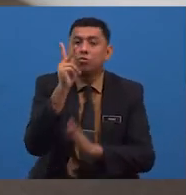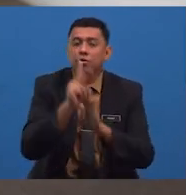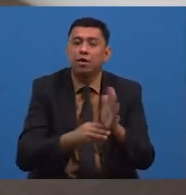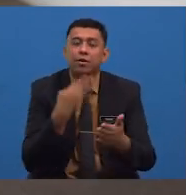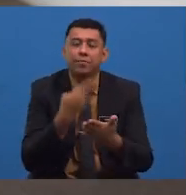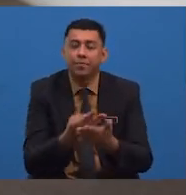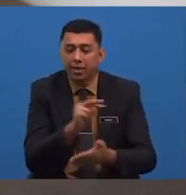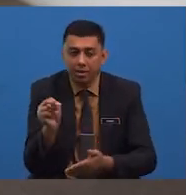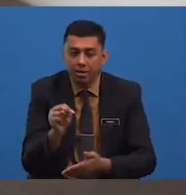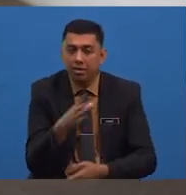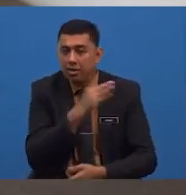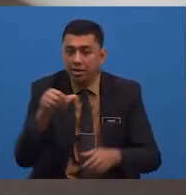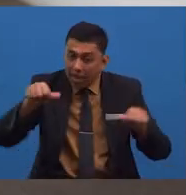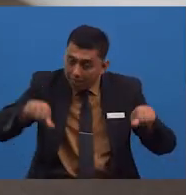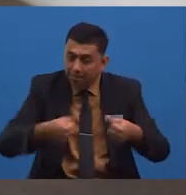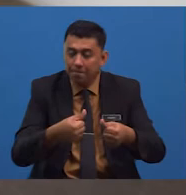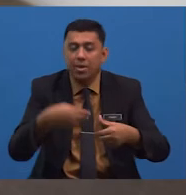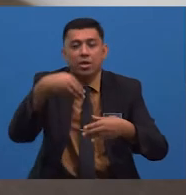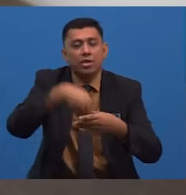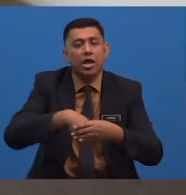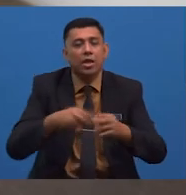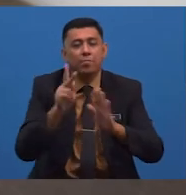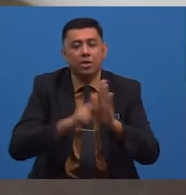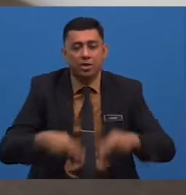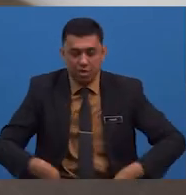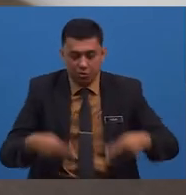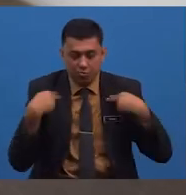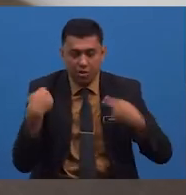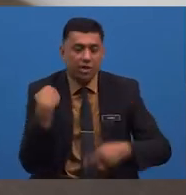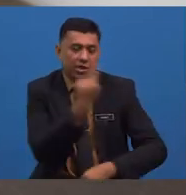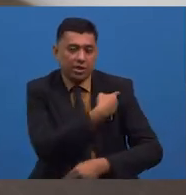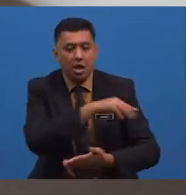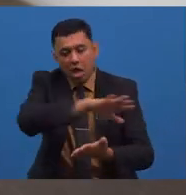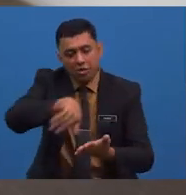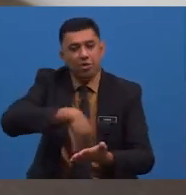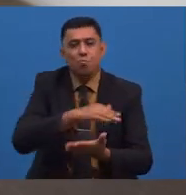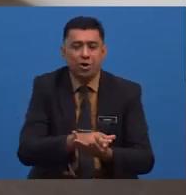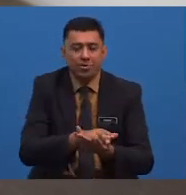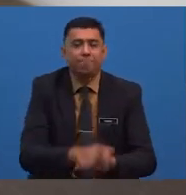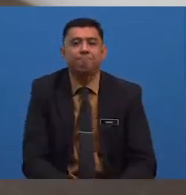kebaikan dan diamalkan dalam kehidupan kita semua.